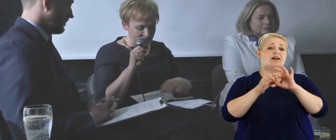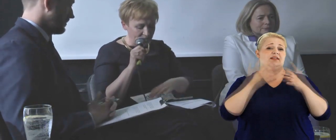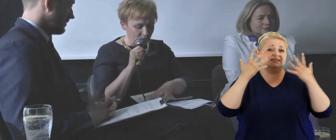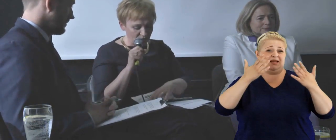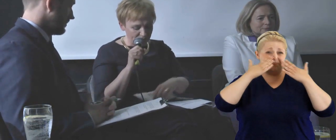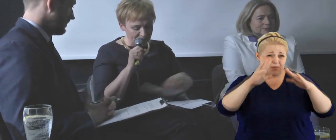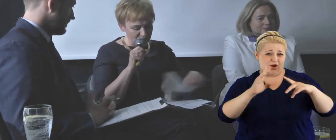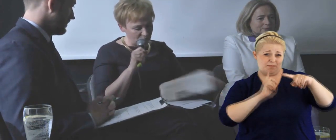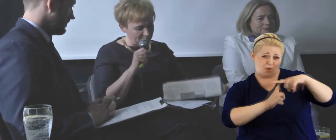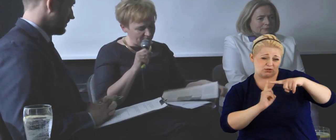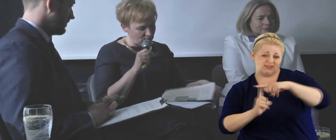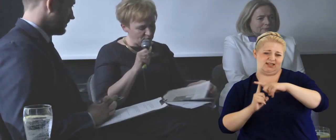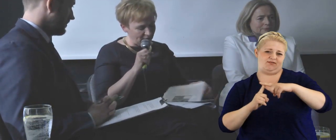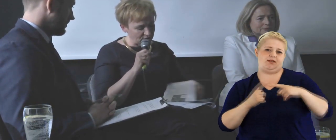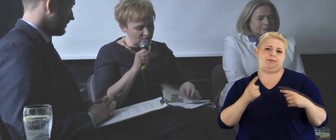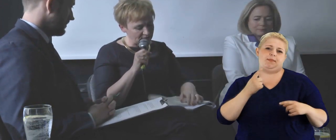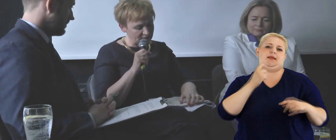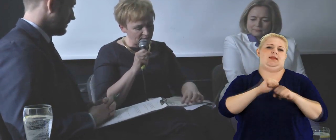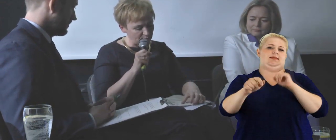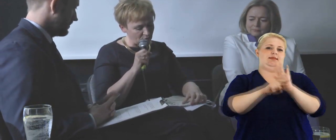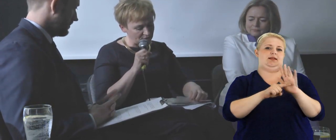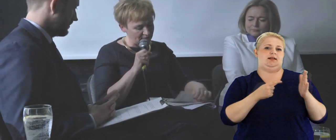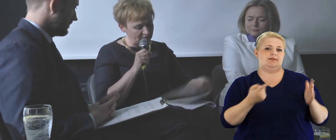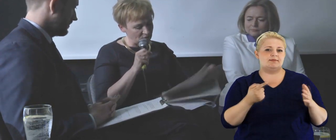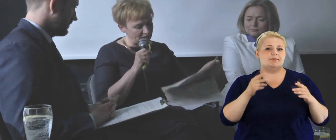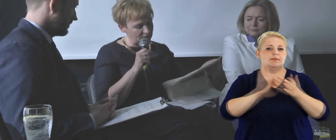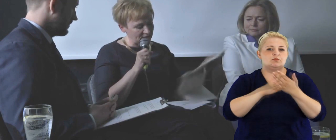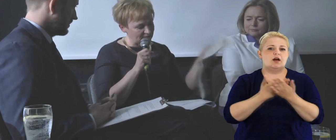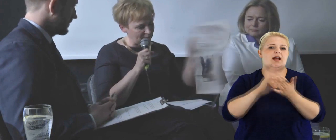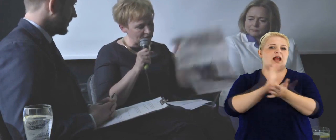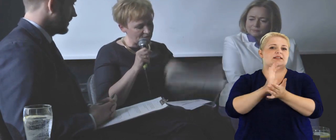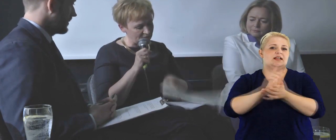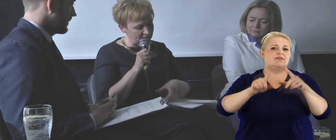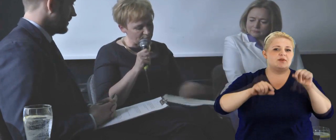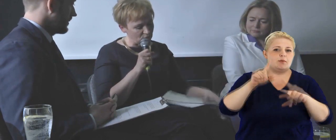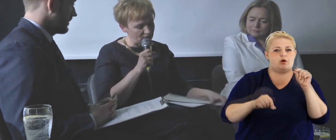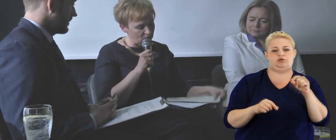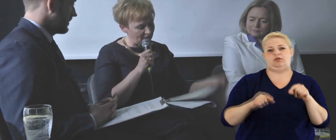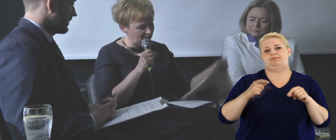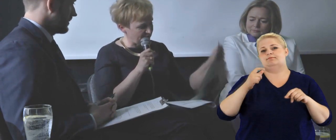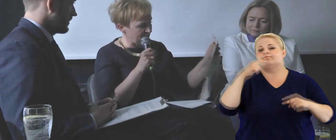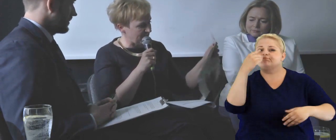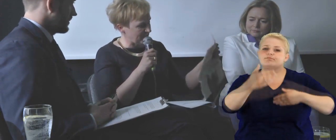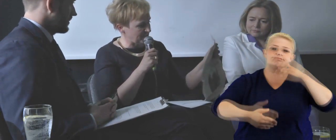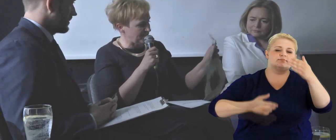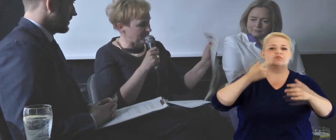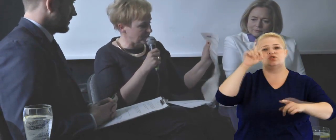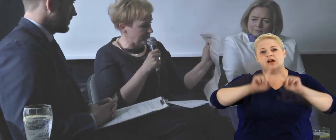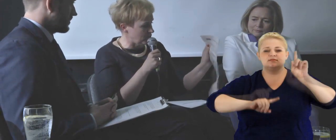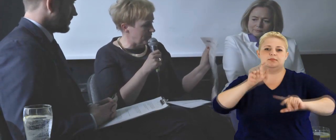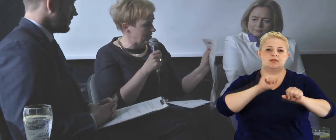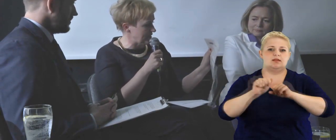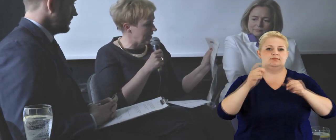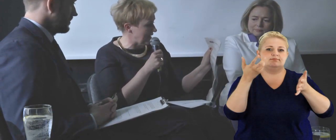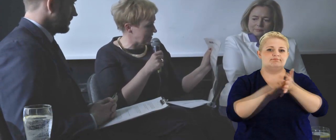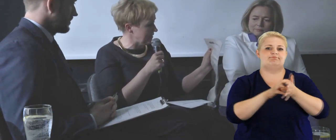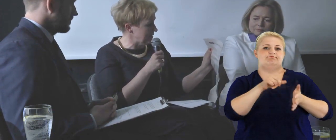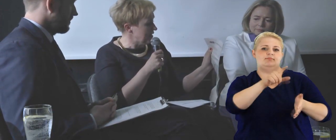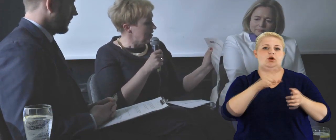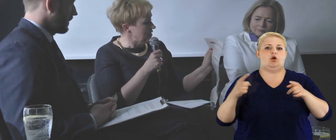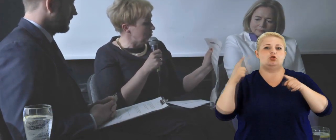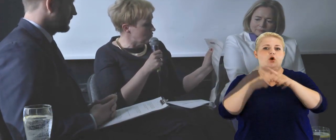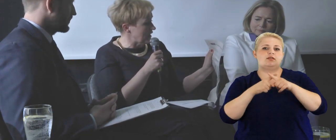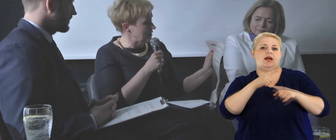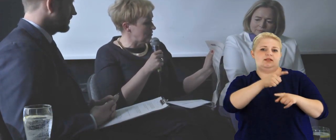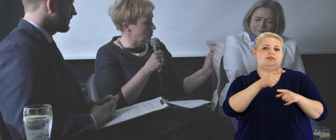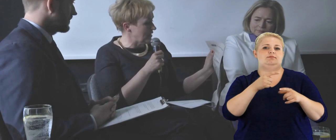przekaz. Mogli Państwo na pewno zobaczyć Gazeta Wyborcza co jakiś czas zamieszcza takie wspólne dodatki wydawane przez sześć europejskich gazet